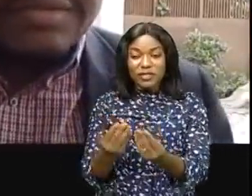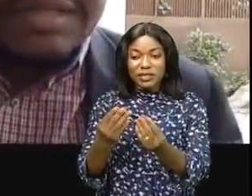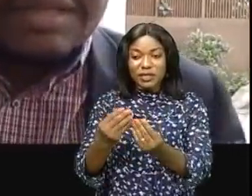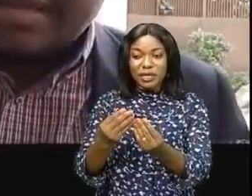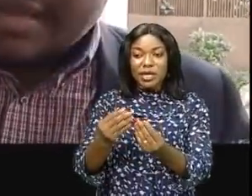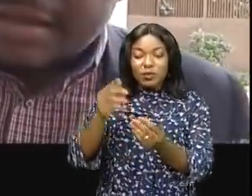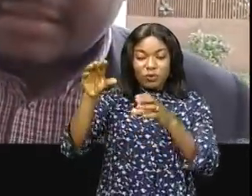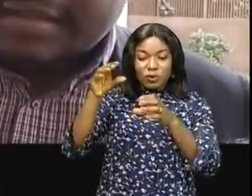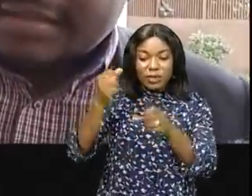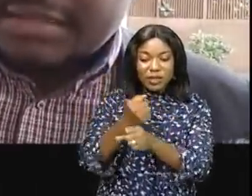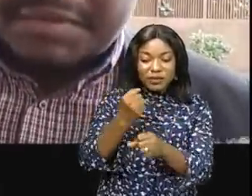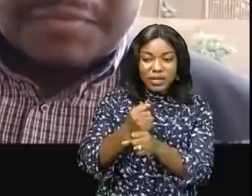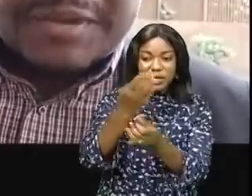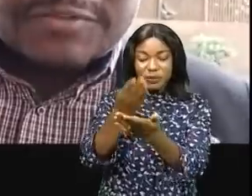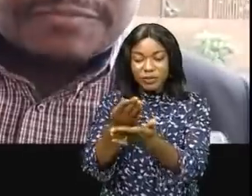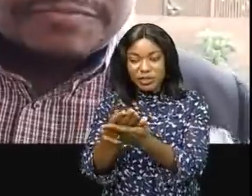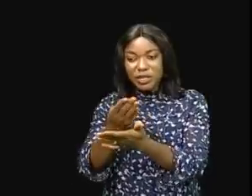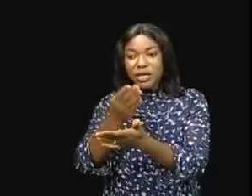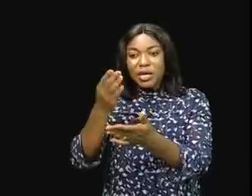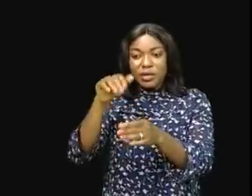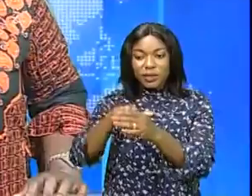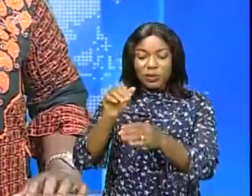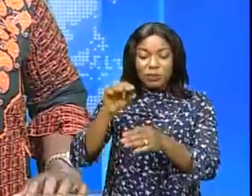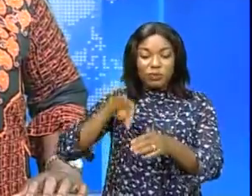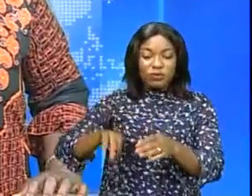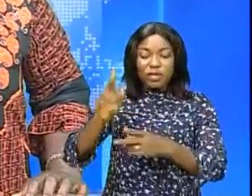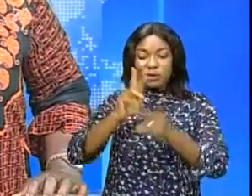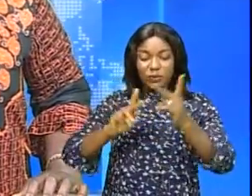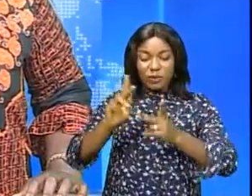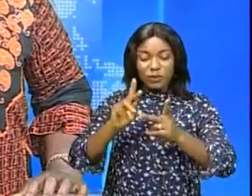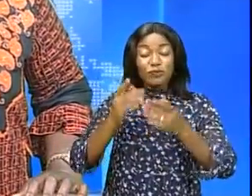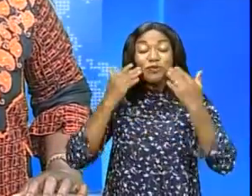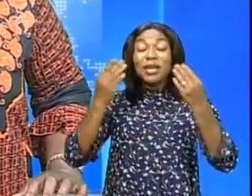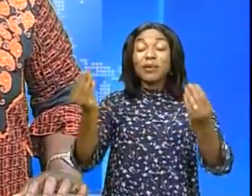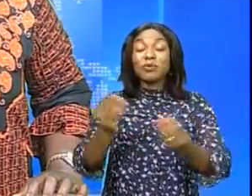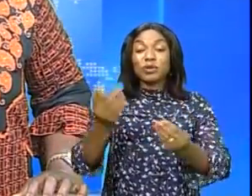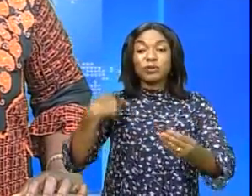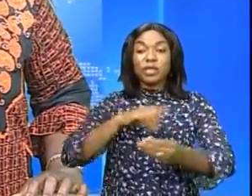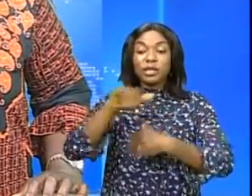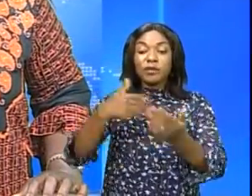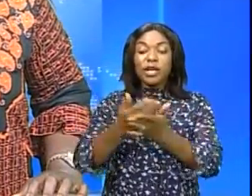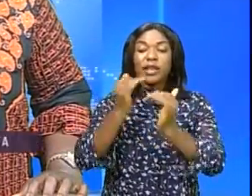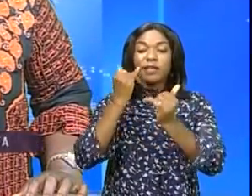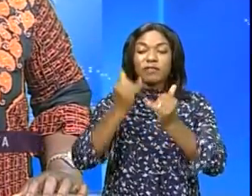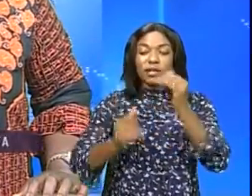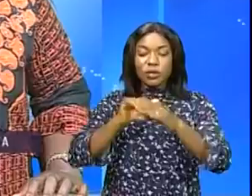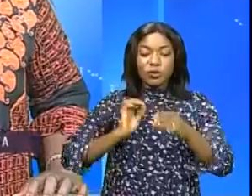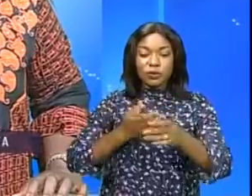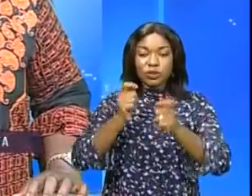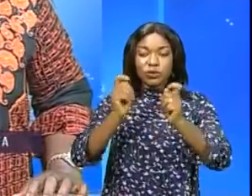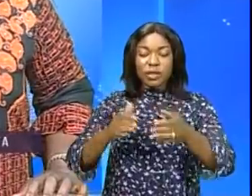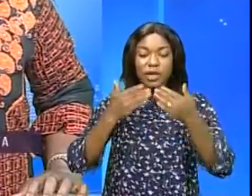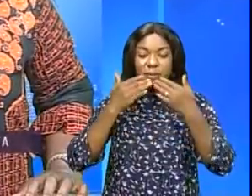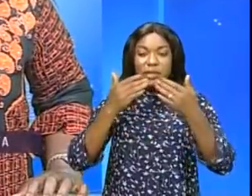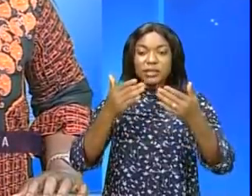bien s'exécuter à l'intérieur de cette même population c'est d'ici que prend fin ce journal merci de votre attention prochain journal